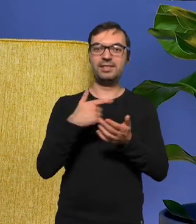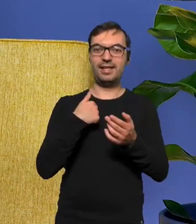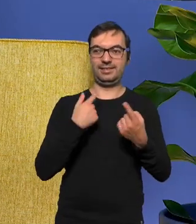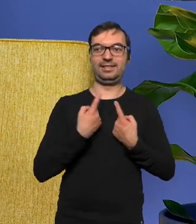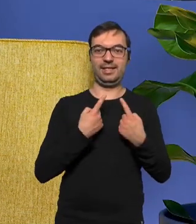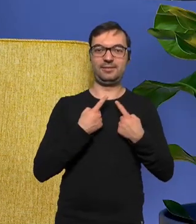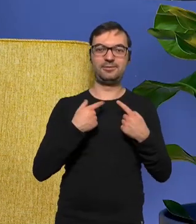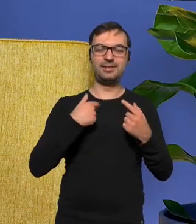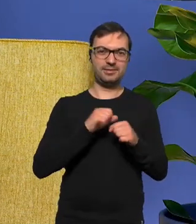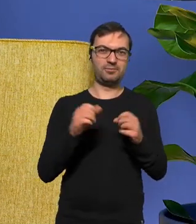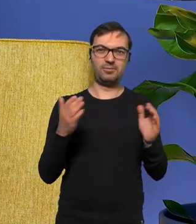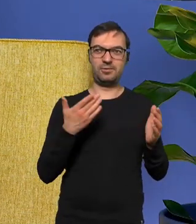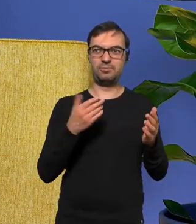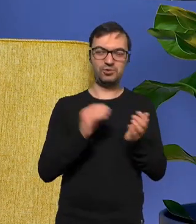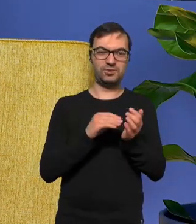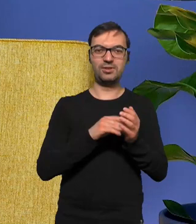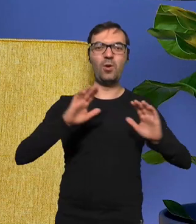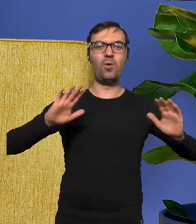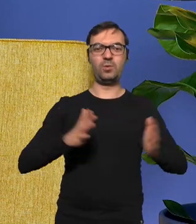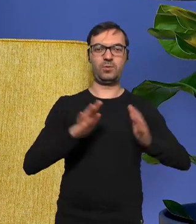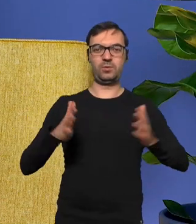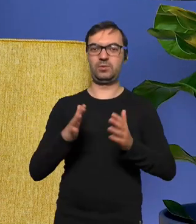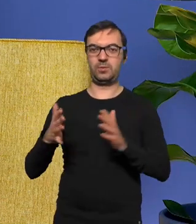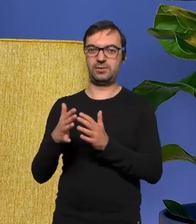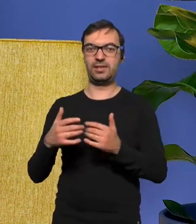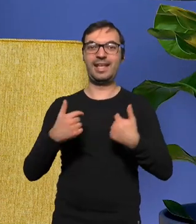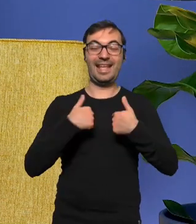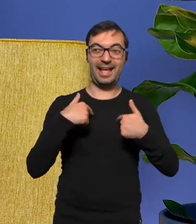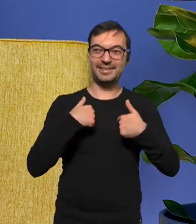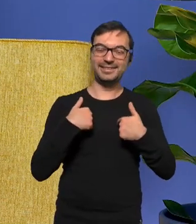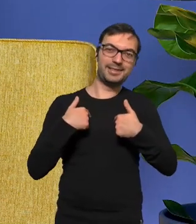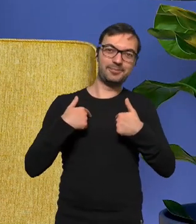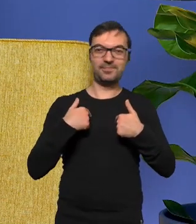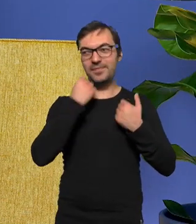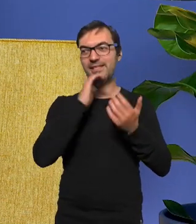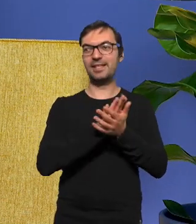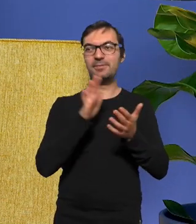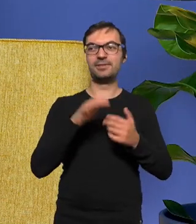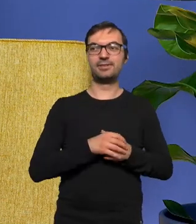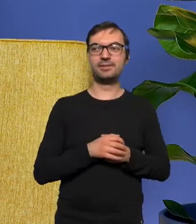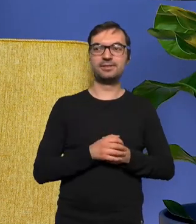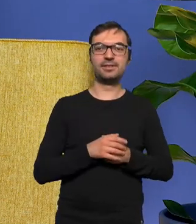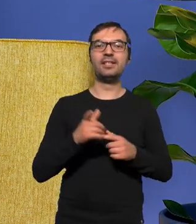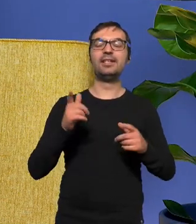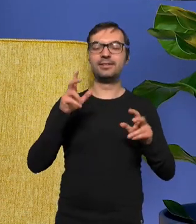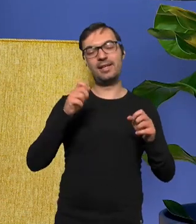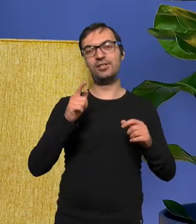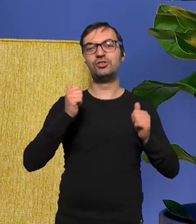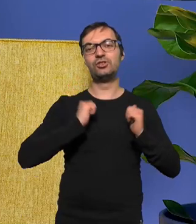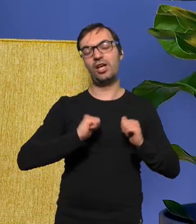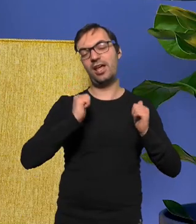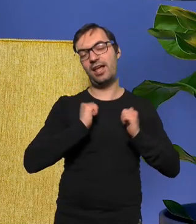takich zwięzłych form to jednak sam ja jestem typem raczej takiej osoby która czeka leniwie